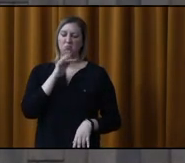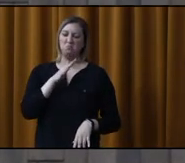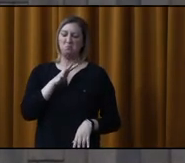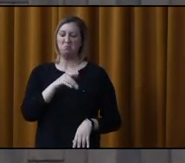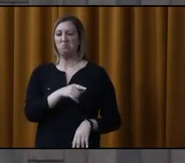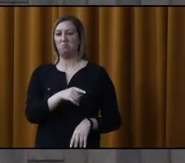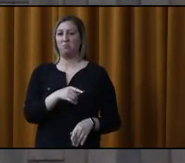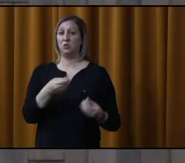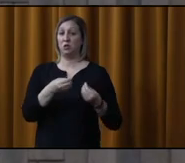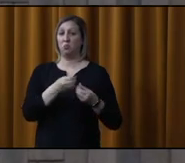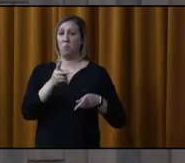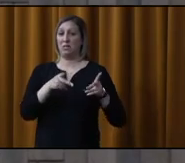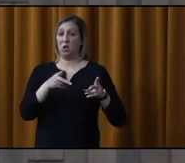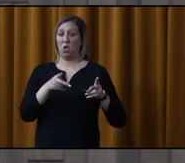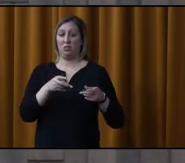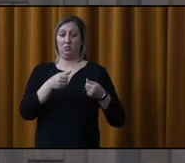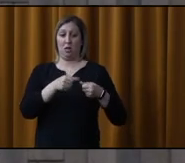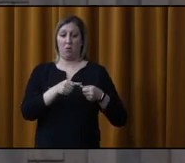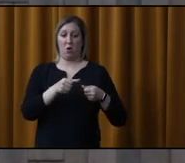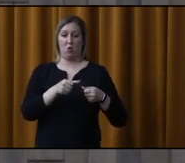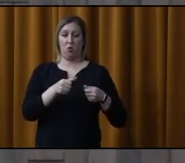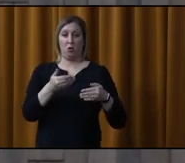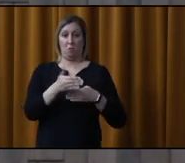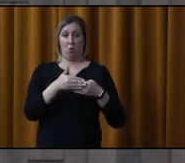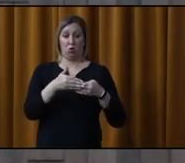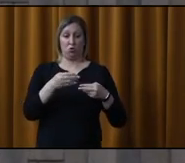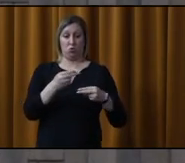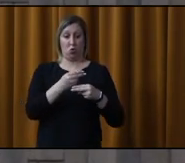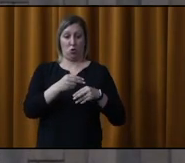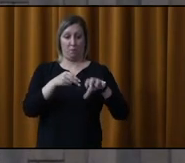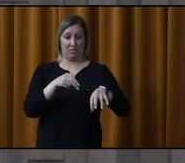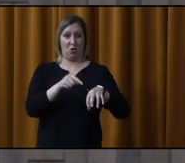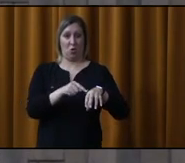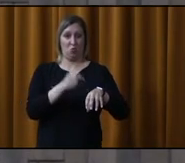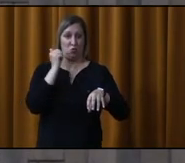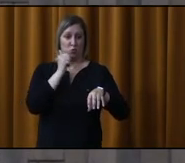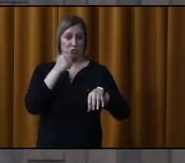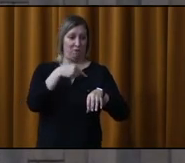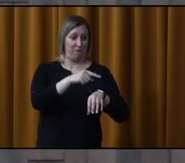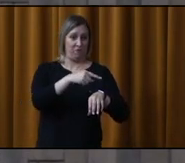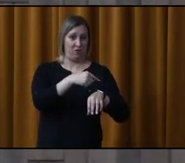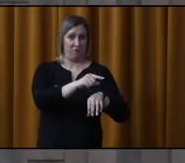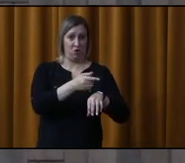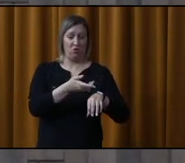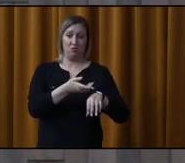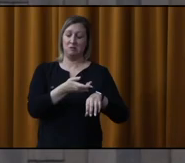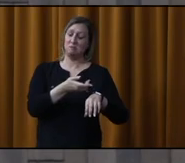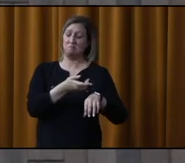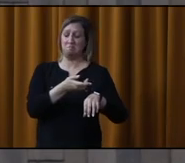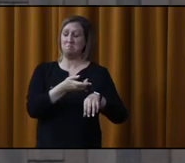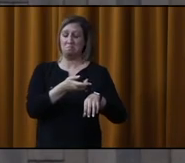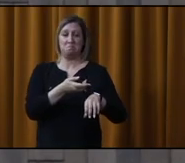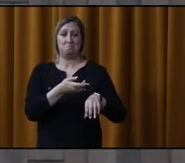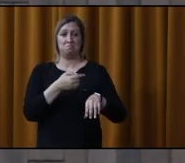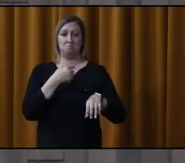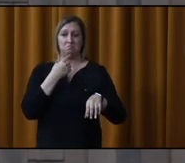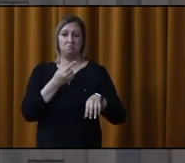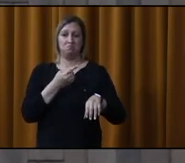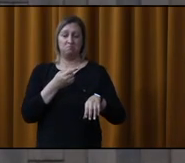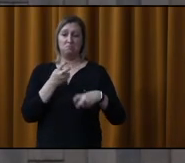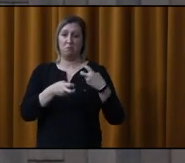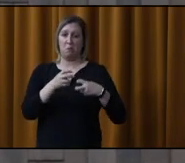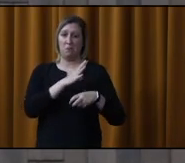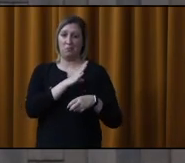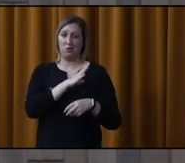y a plein de gens qui vivent même directement sur le bord de l'autoroute. Eux, sont là tous les jours, puis oui, certains vivent des